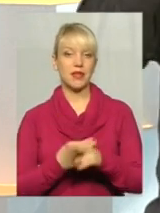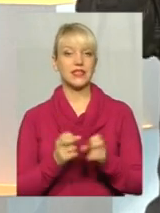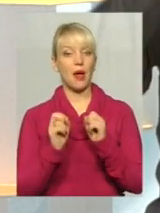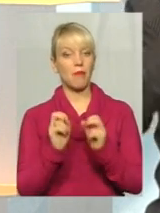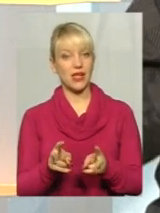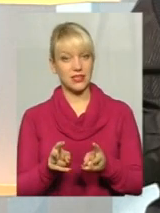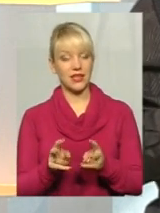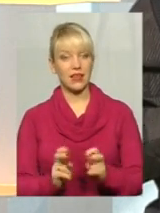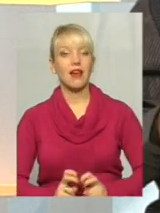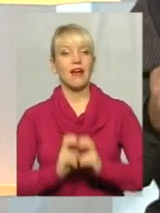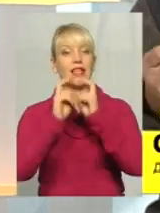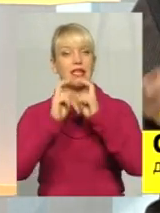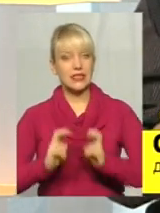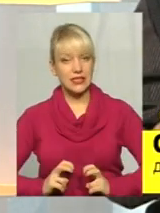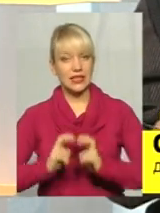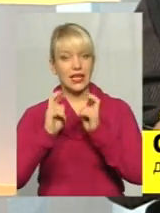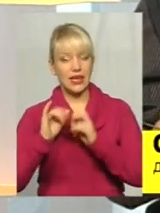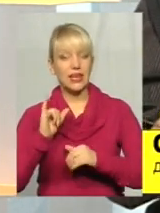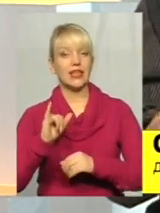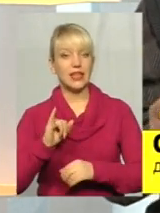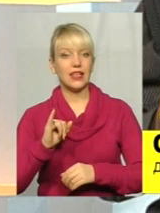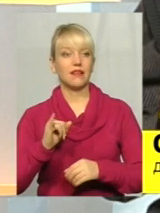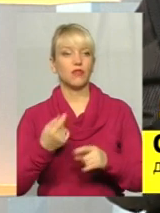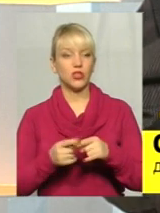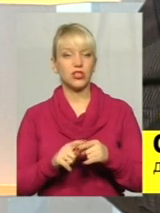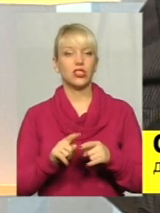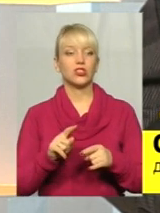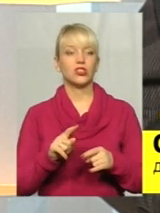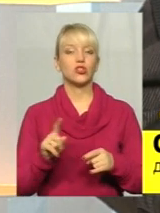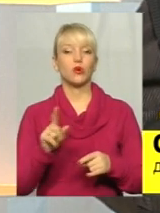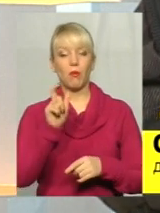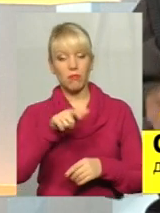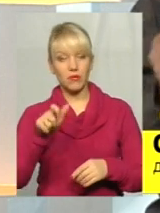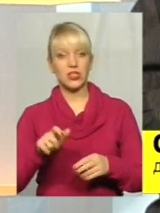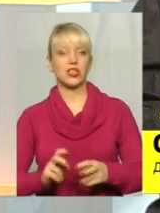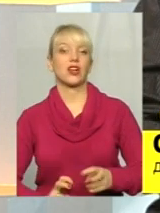щоб мешканці їздили,